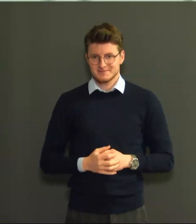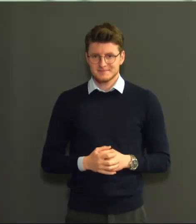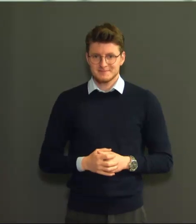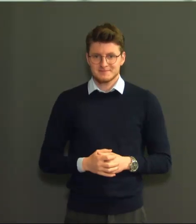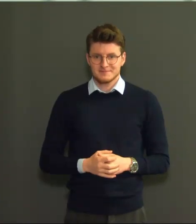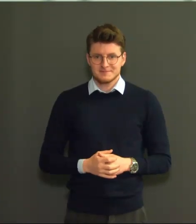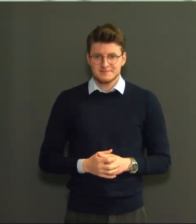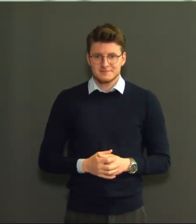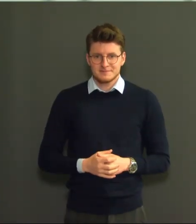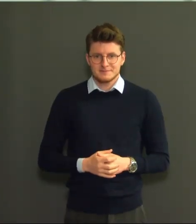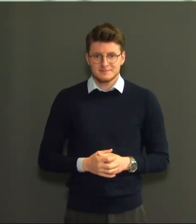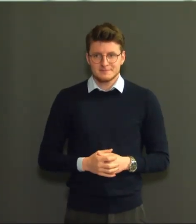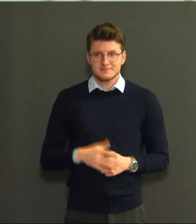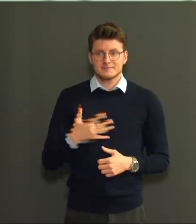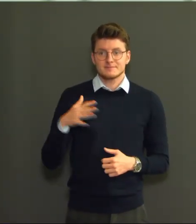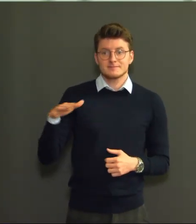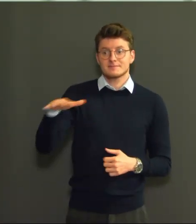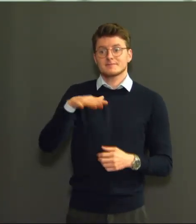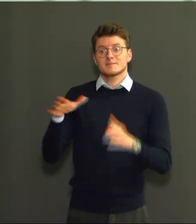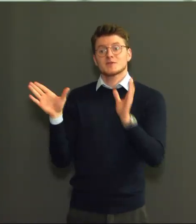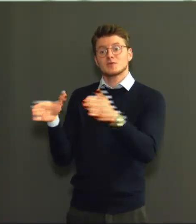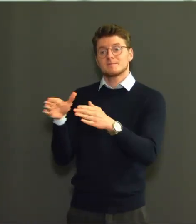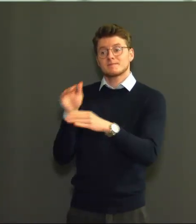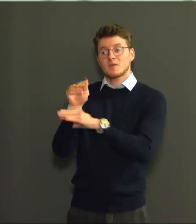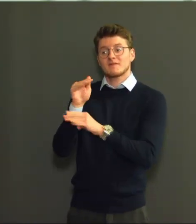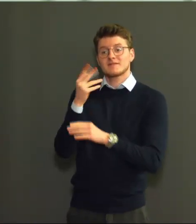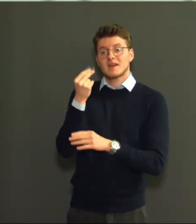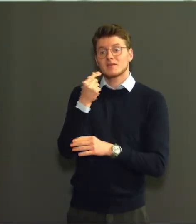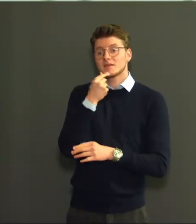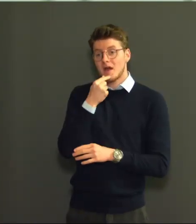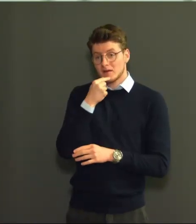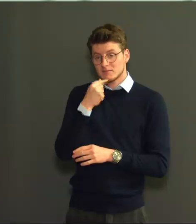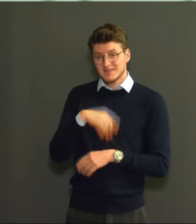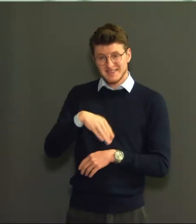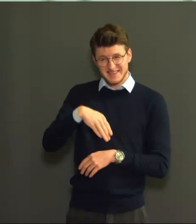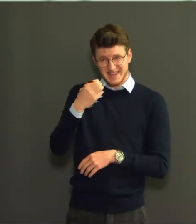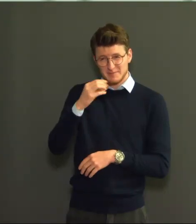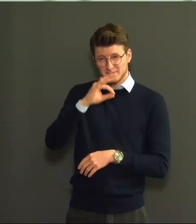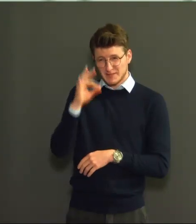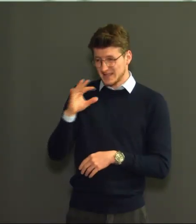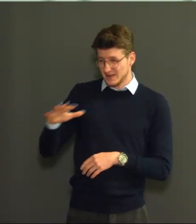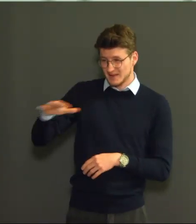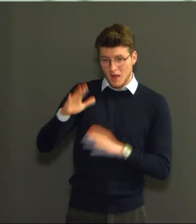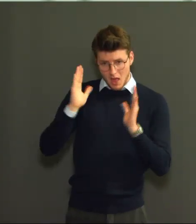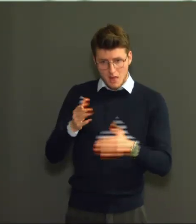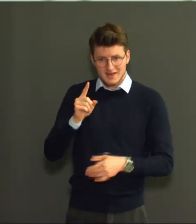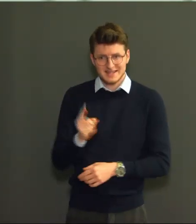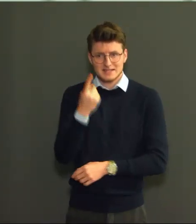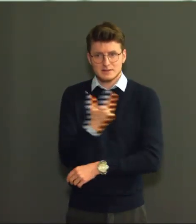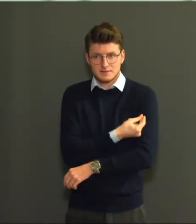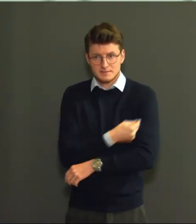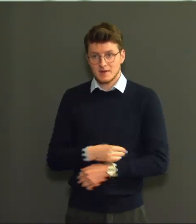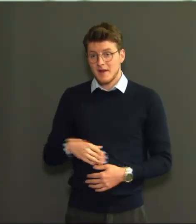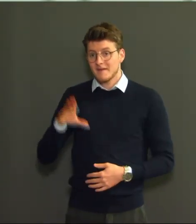Meer dan 90% van de 80-plussers heeft reeds zijn eerste dosis van het vaccin gehad en meer dan de helft is reeds